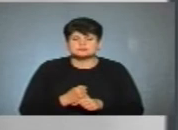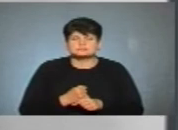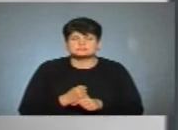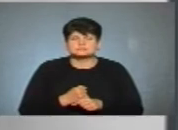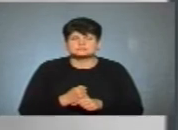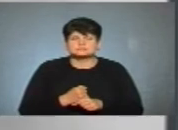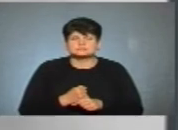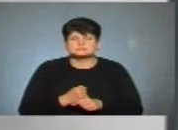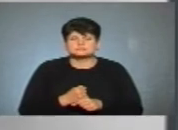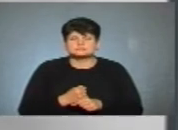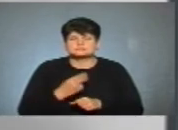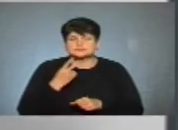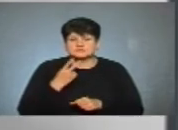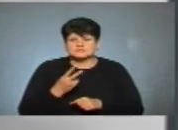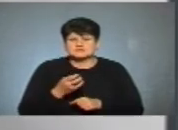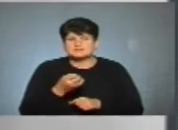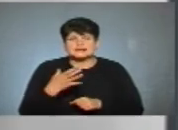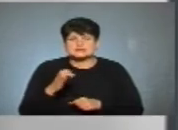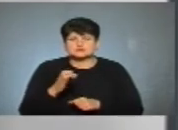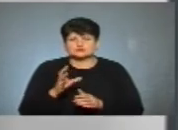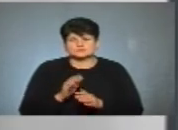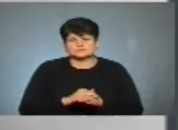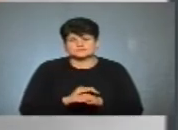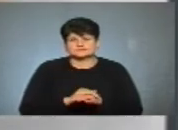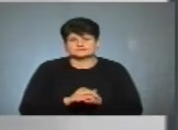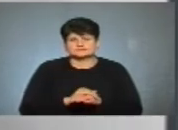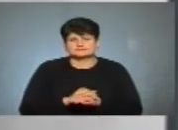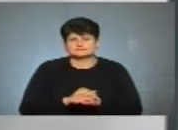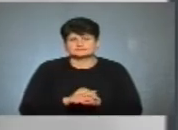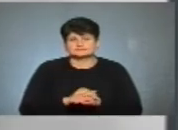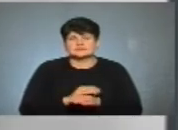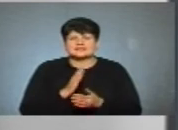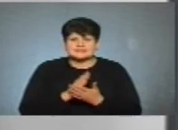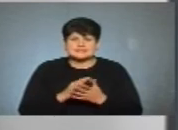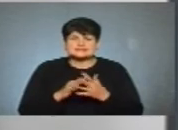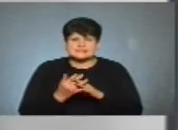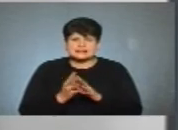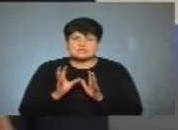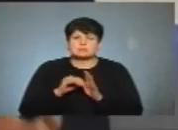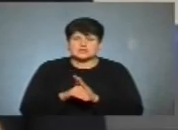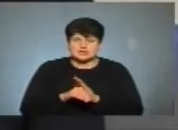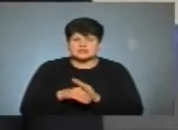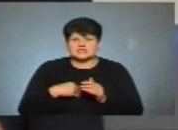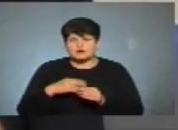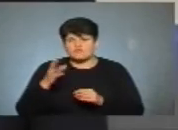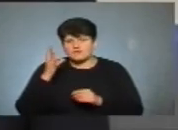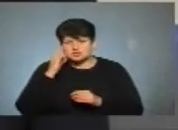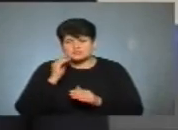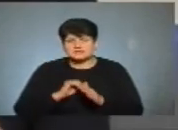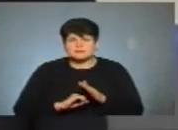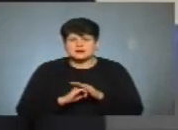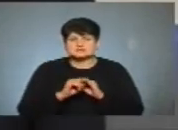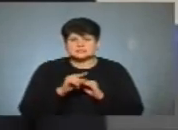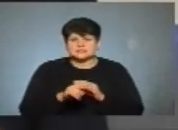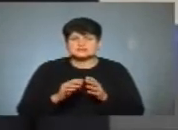Ну, дивіться, є… 15 секунд вкладіться, був мало. Є села, які приєдналися, і я вважаю, на базі тих